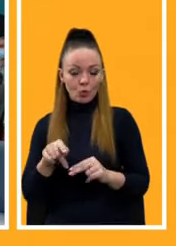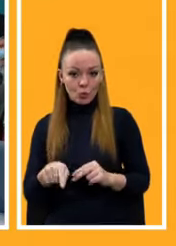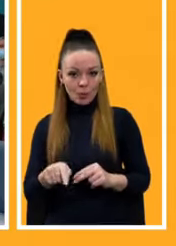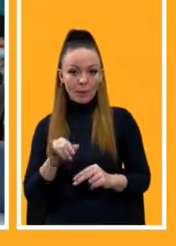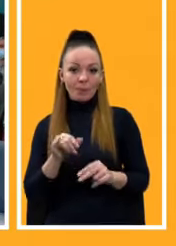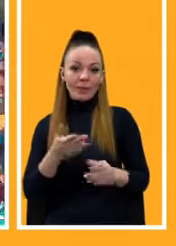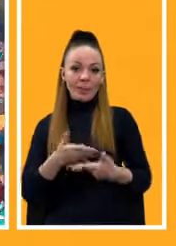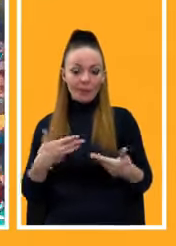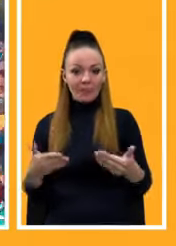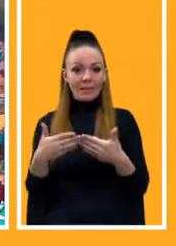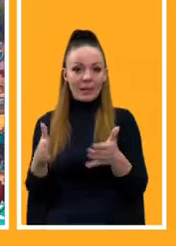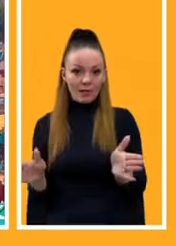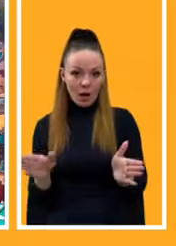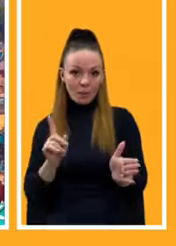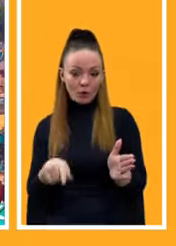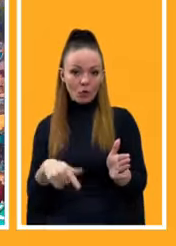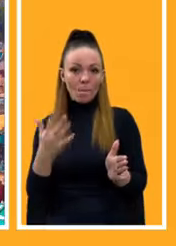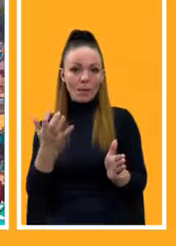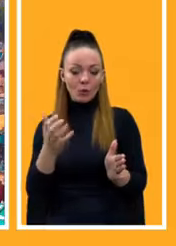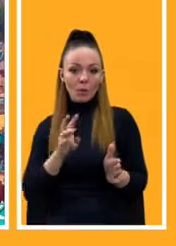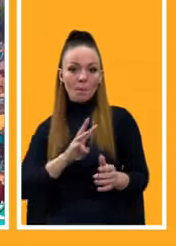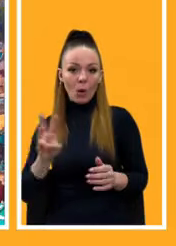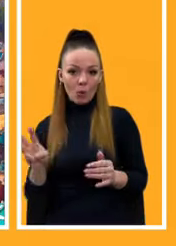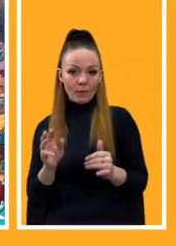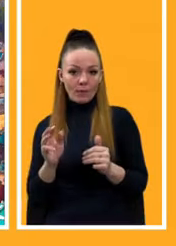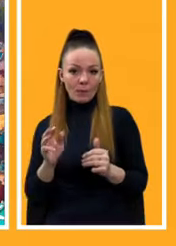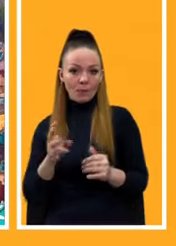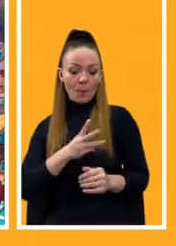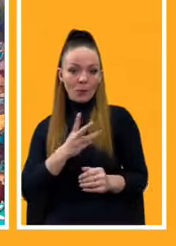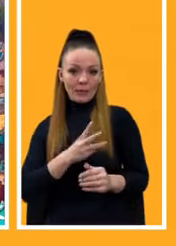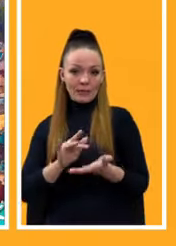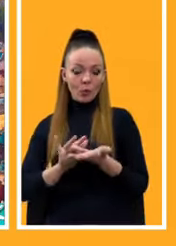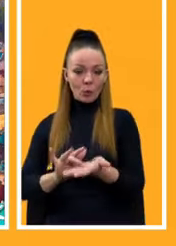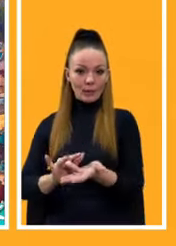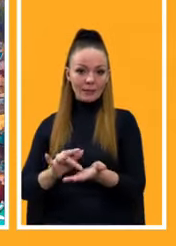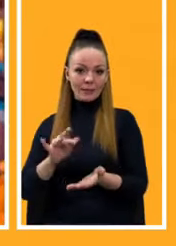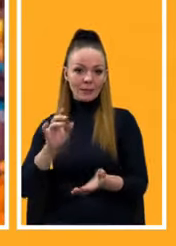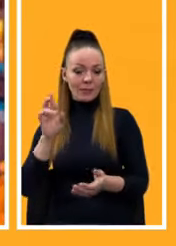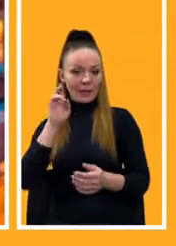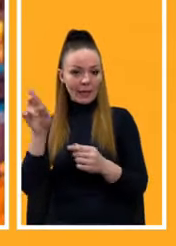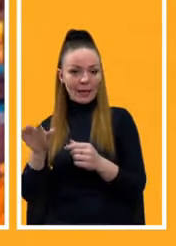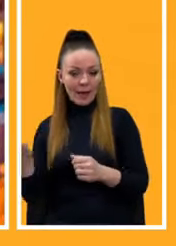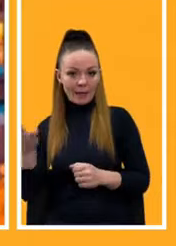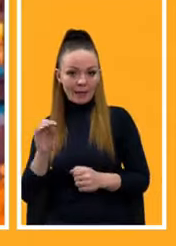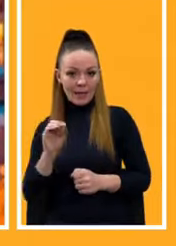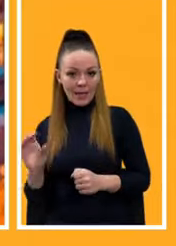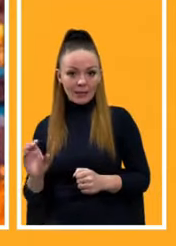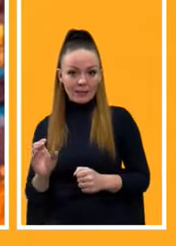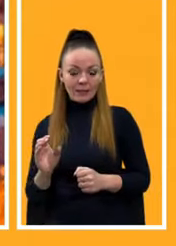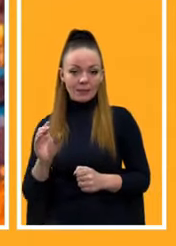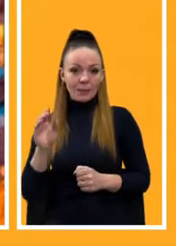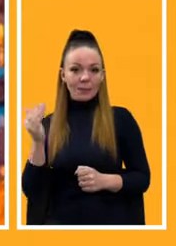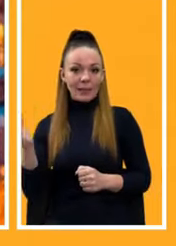і ми відкриваємось для 500 мільйонів потенційних туристів з країн ЄС. Тобто їх